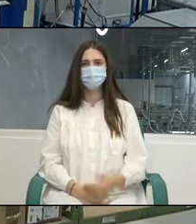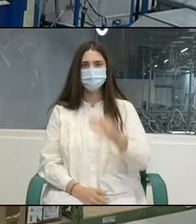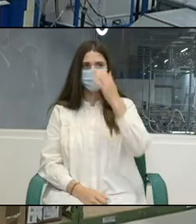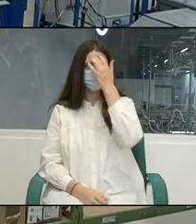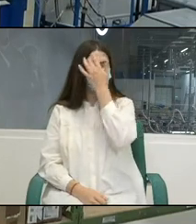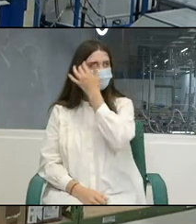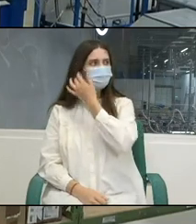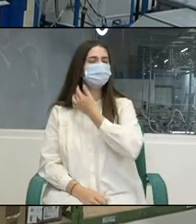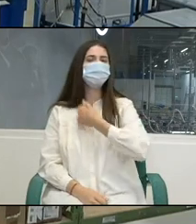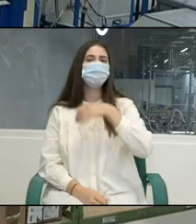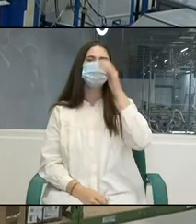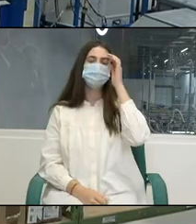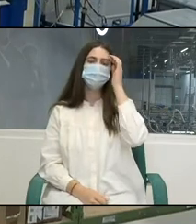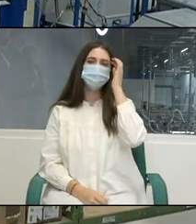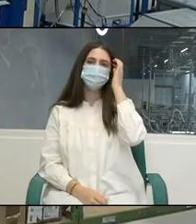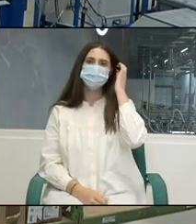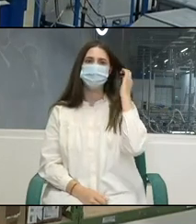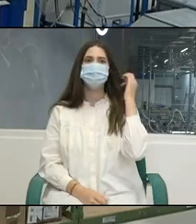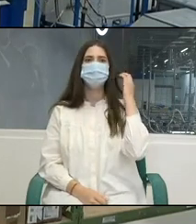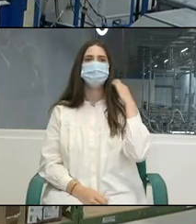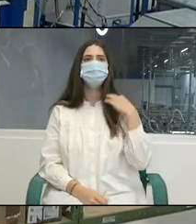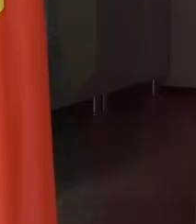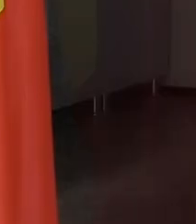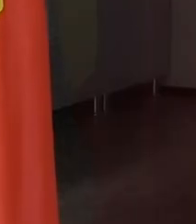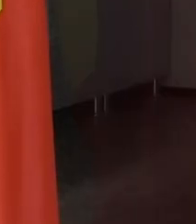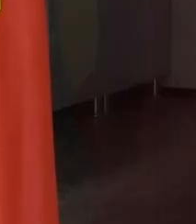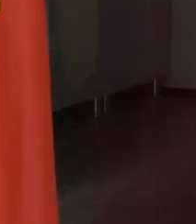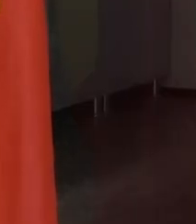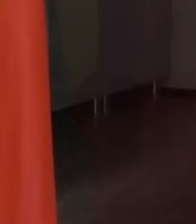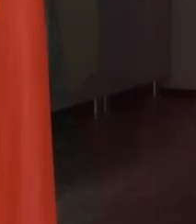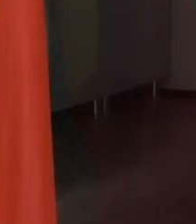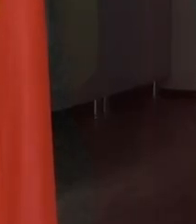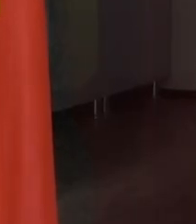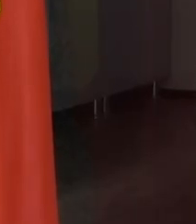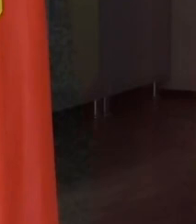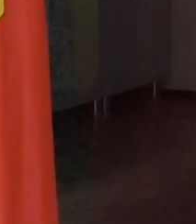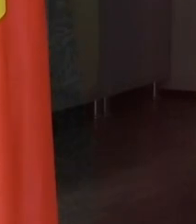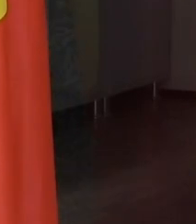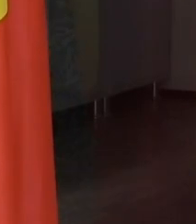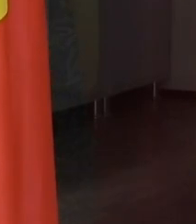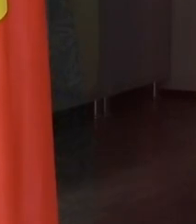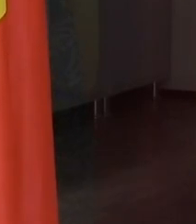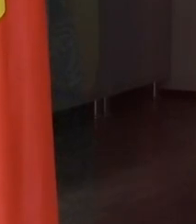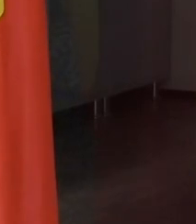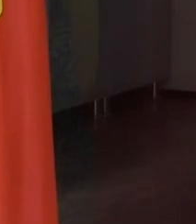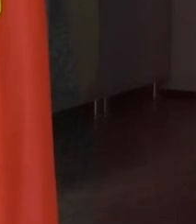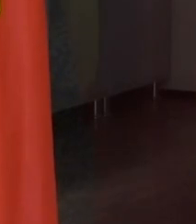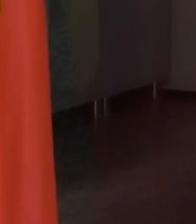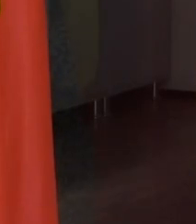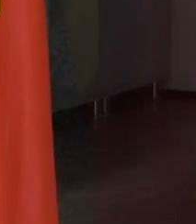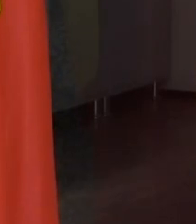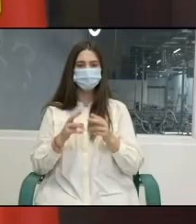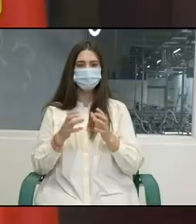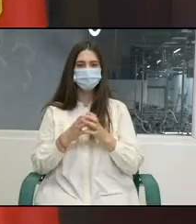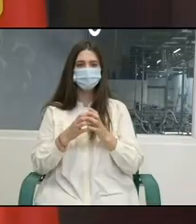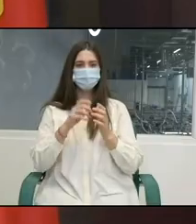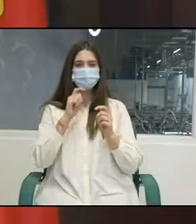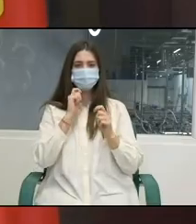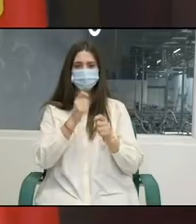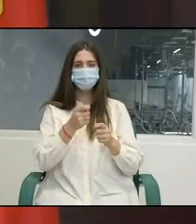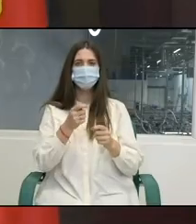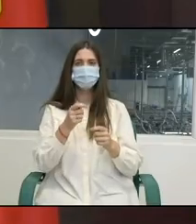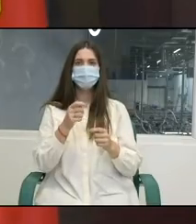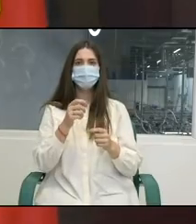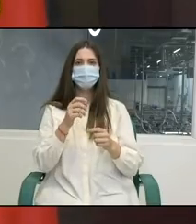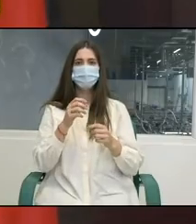Mulțumesc mult, doamna Clementina, și acest trofeu a fost oferit companiei de către Agenția Națională de Ocupare a Forții de